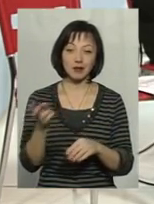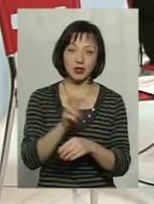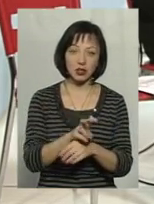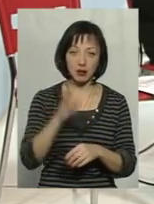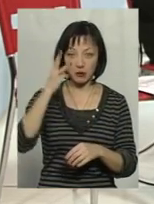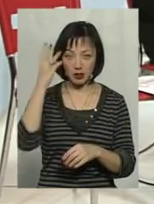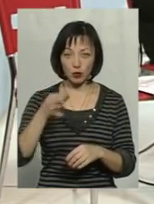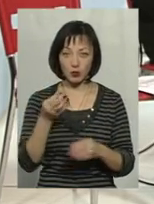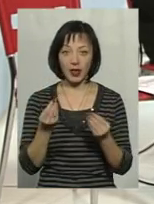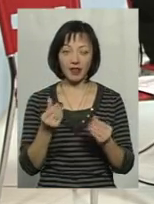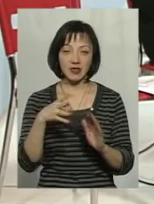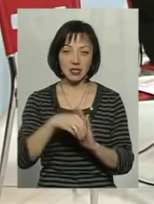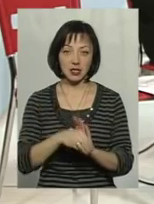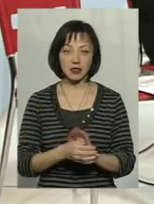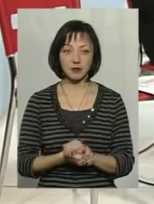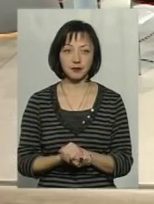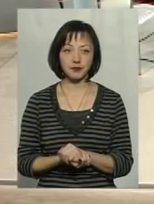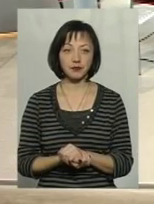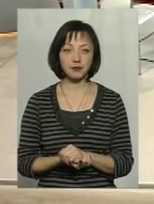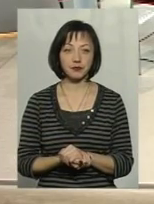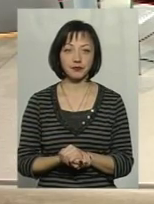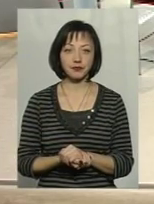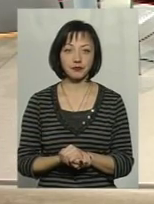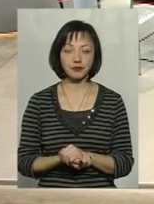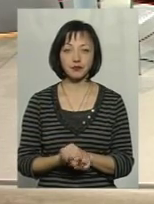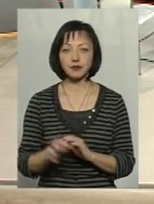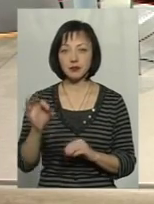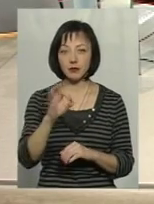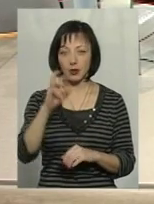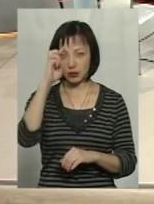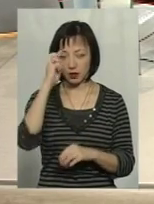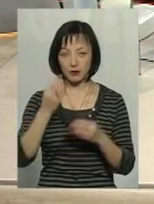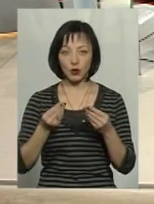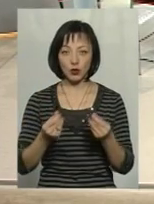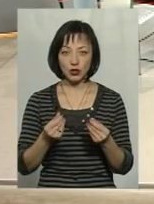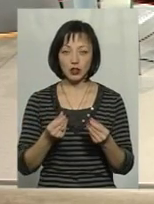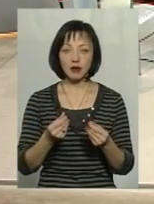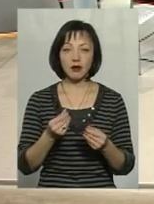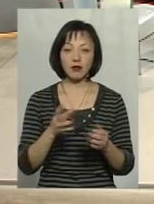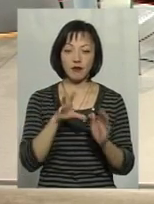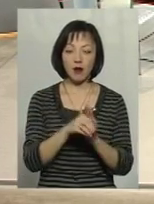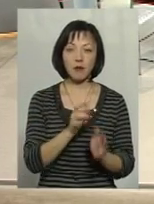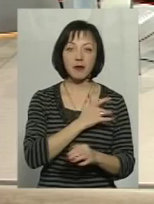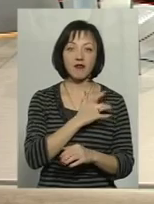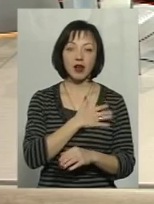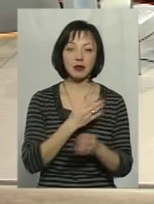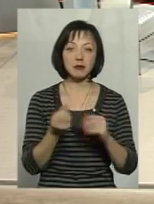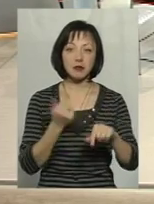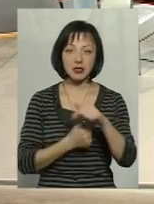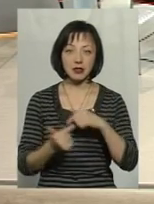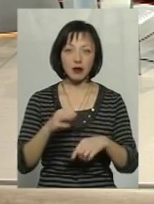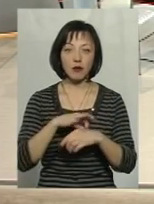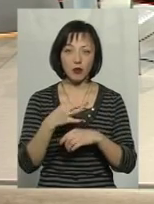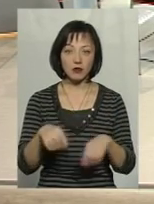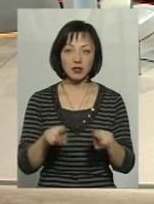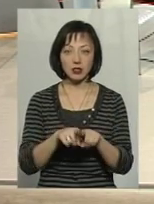в Хмельницьку область інвестиції. Ви знаєте, я ще відносно державних коштів у приватний бізнес. Ну, ніби боязку, так все